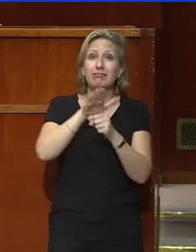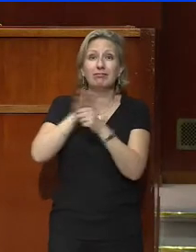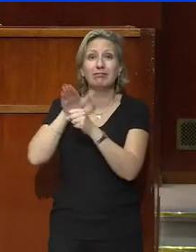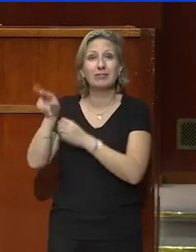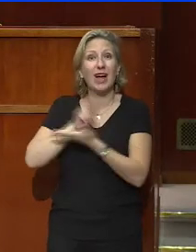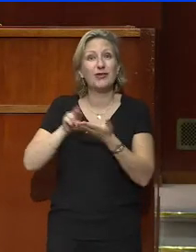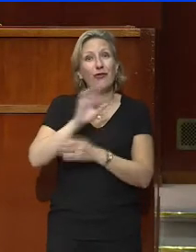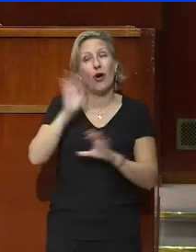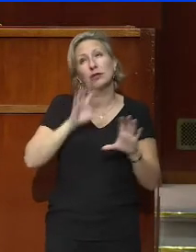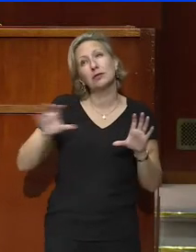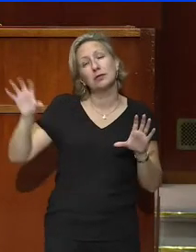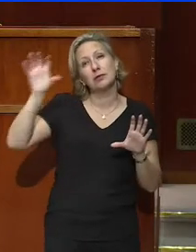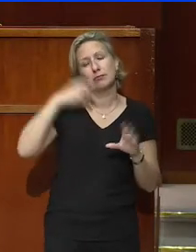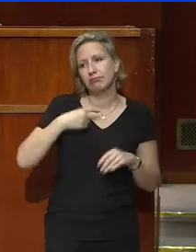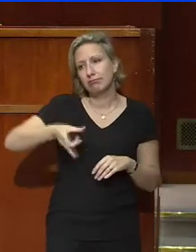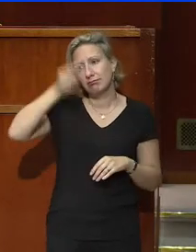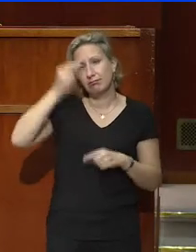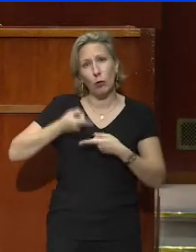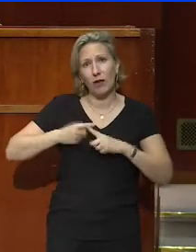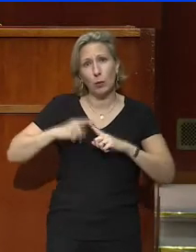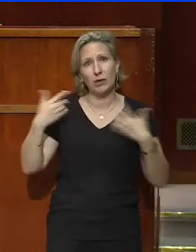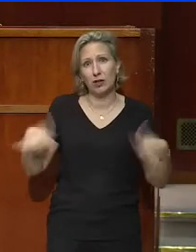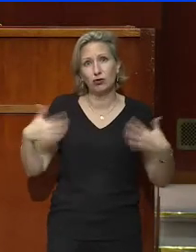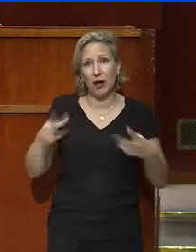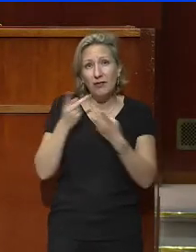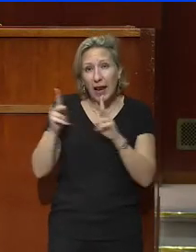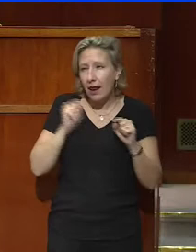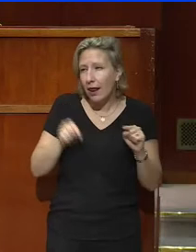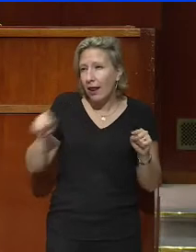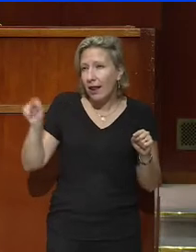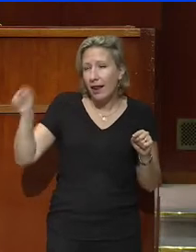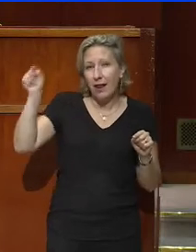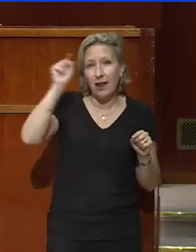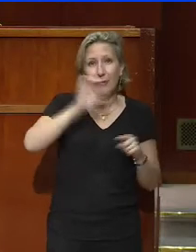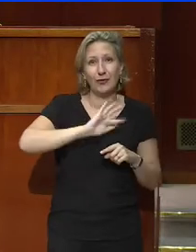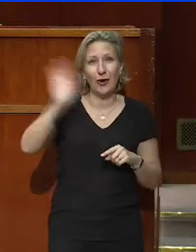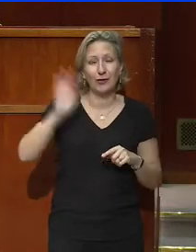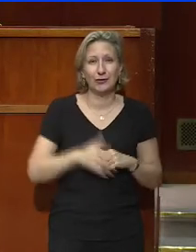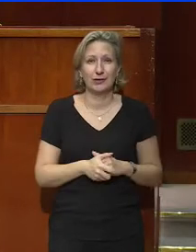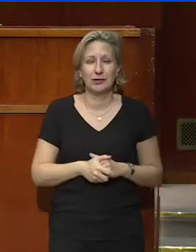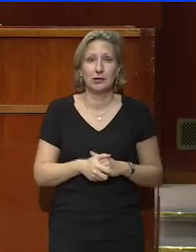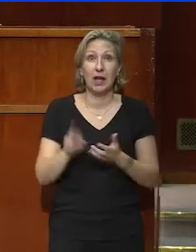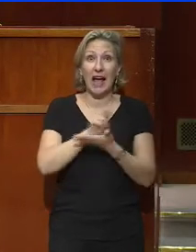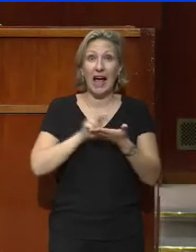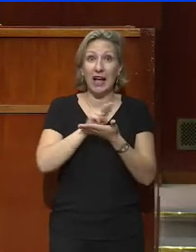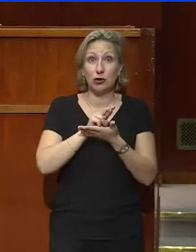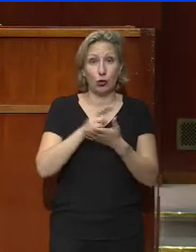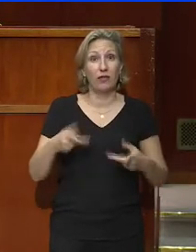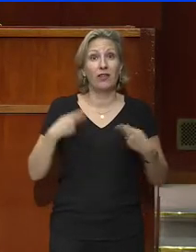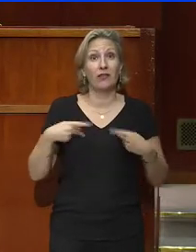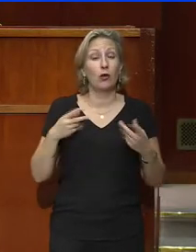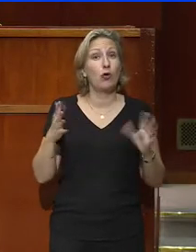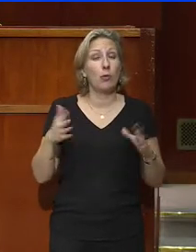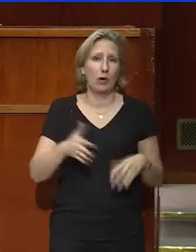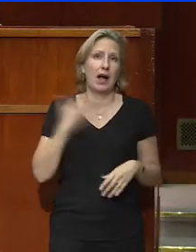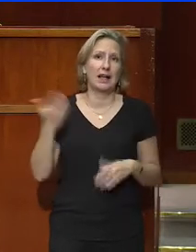pour s'en convaincre, les villes françaises pour s'en convaincre. Des régions, des villes, où grâce aux élus,